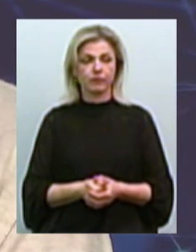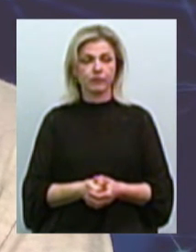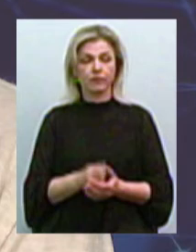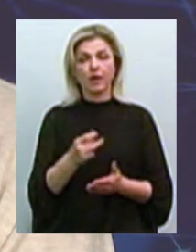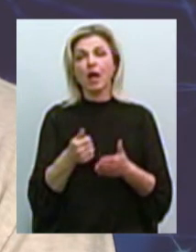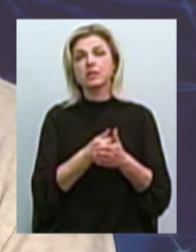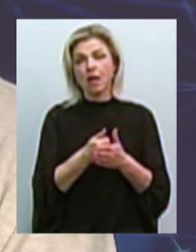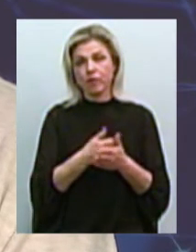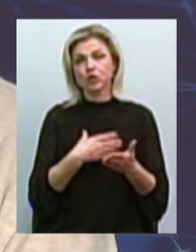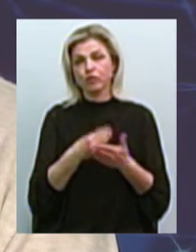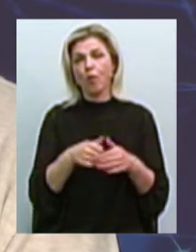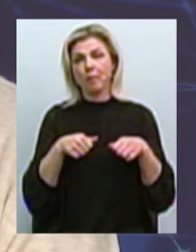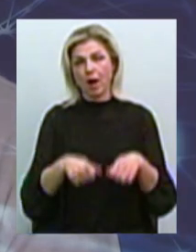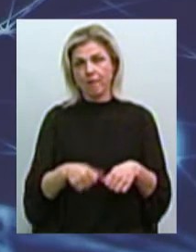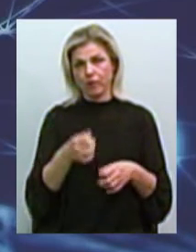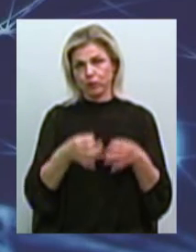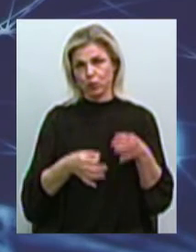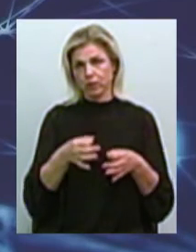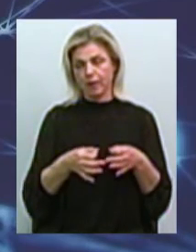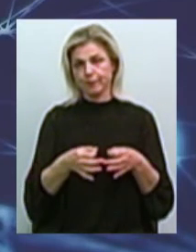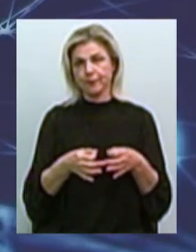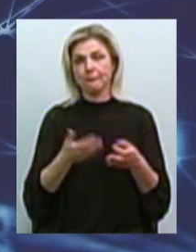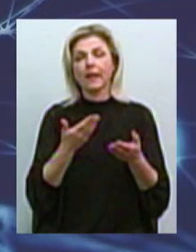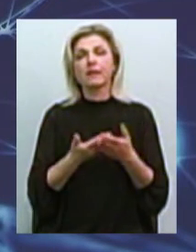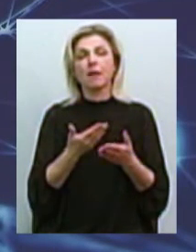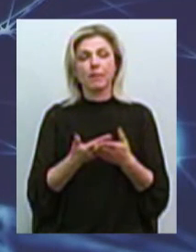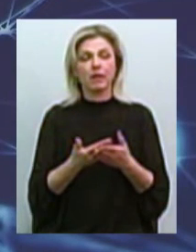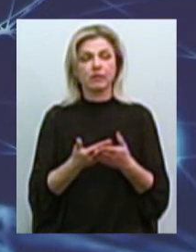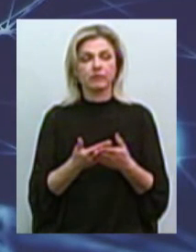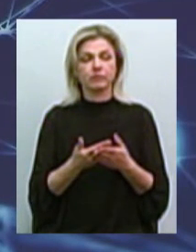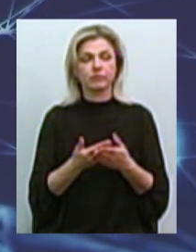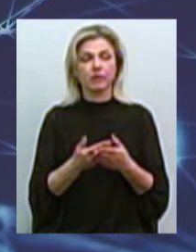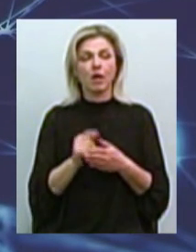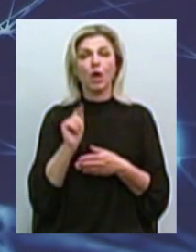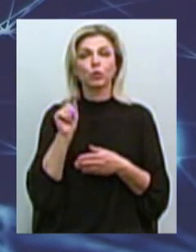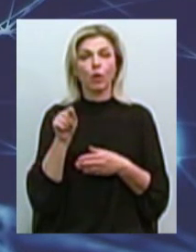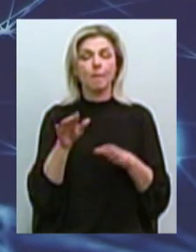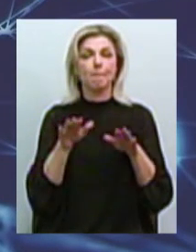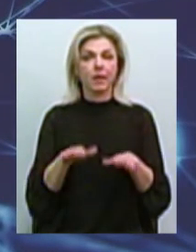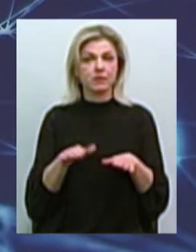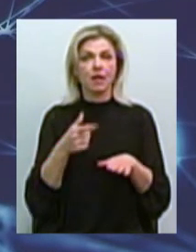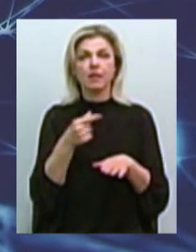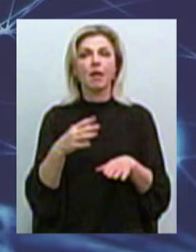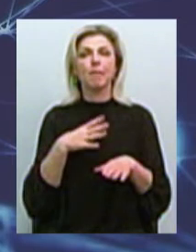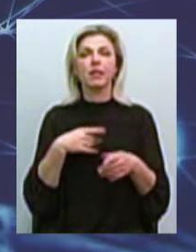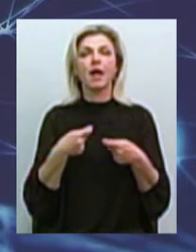право в суде. А вот, например, на том месте, где был рынок «Минутка»,